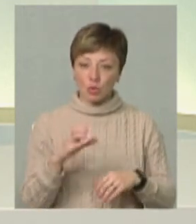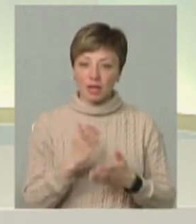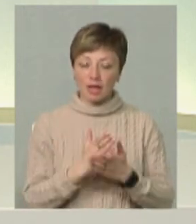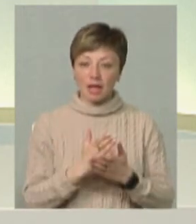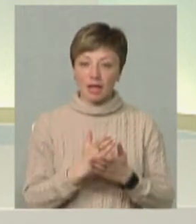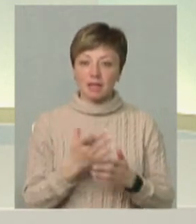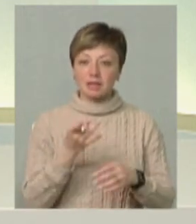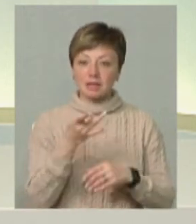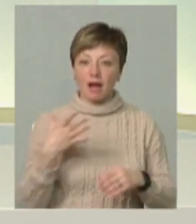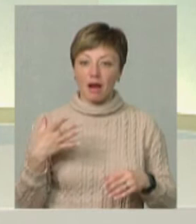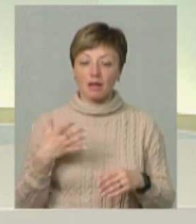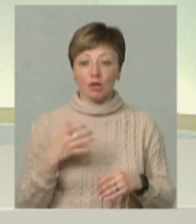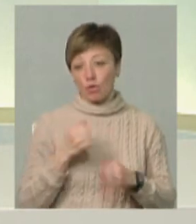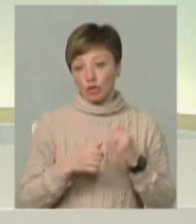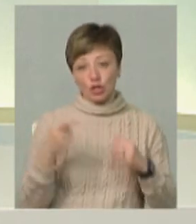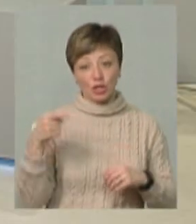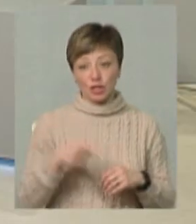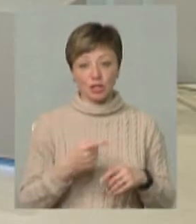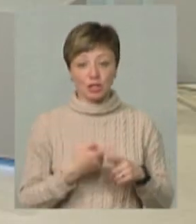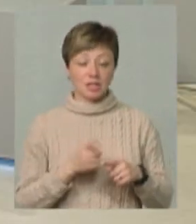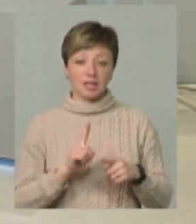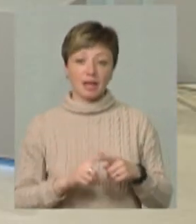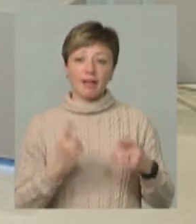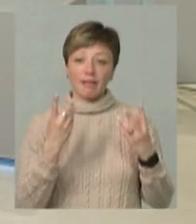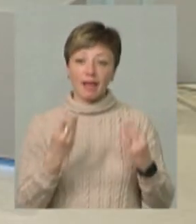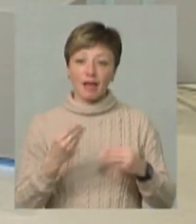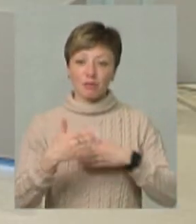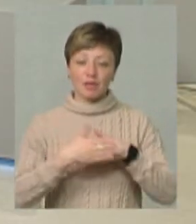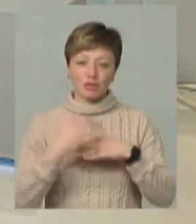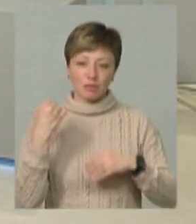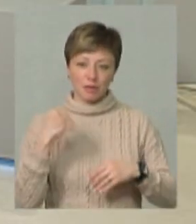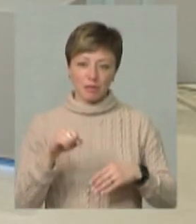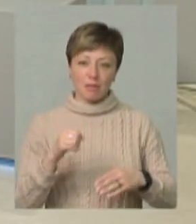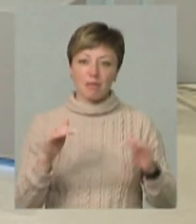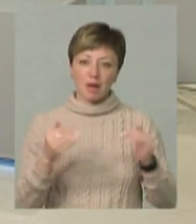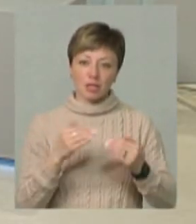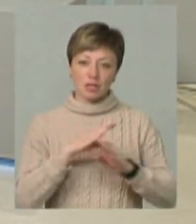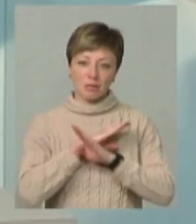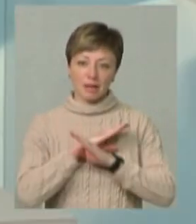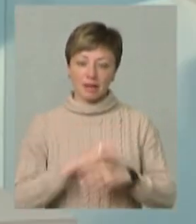є снаряд для окупанта. А кожна тисяча – це день ближчий до перемоги, меншість смертей.